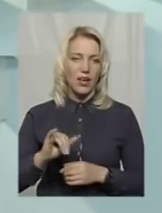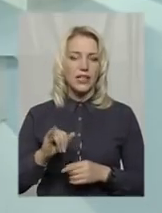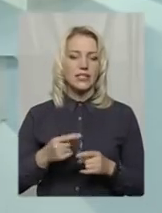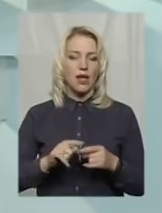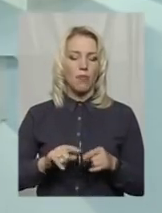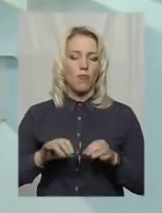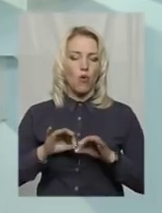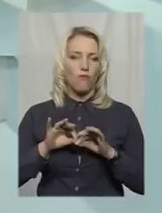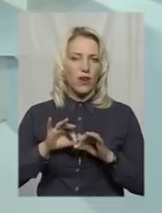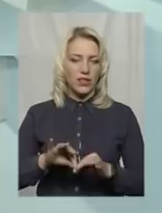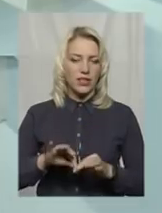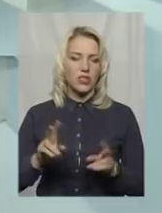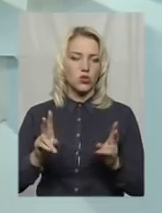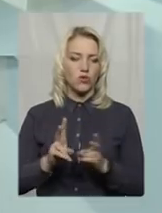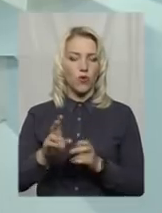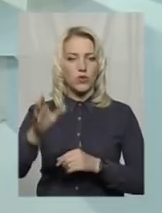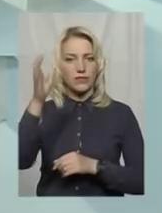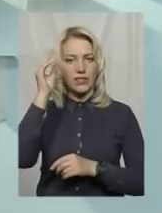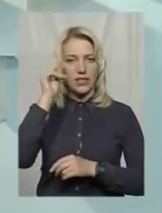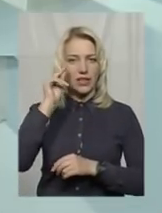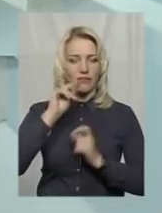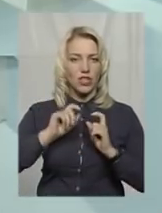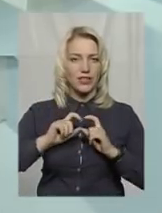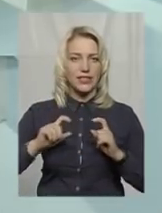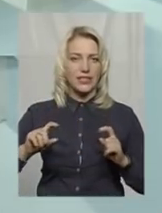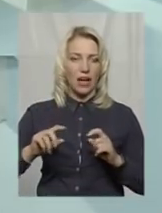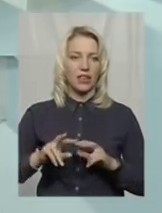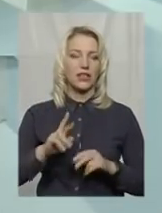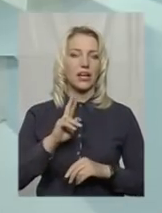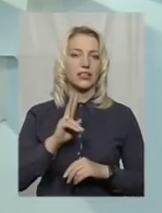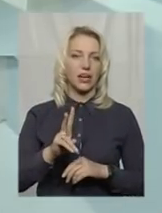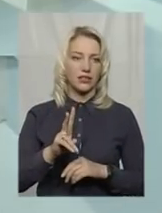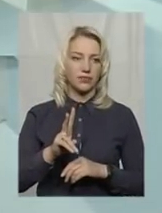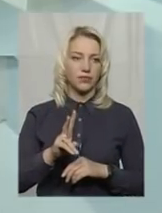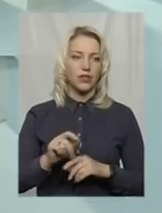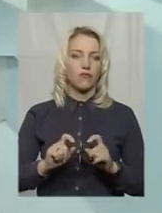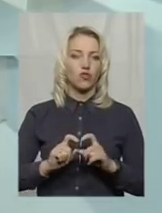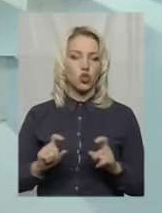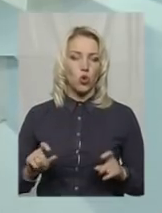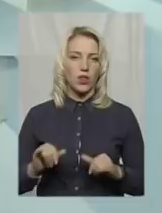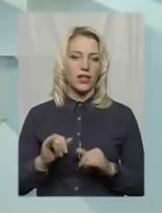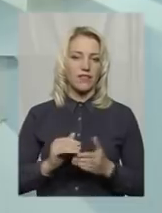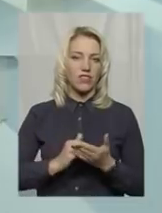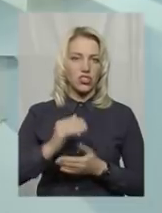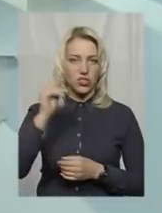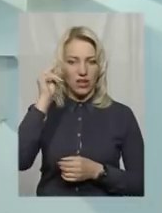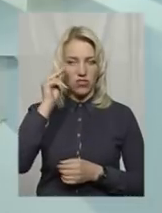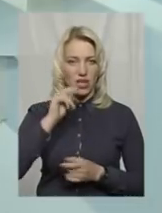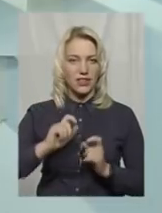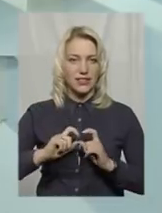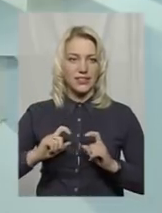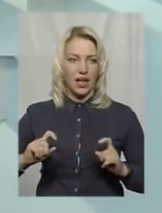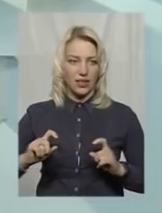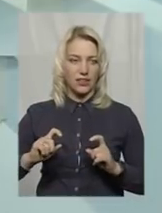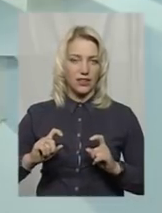зустрічей в освітніх навчальних закладах, як в школах, так і в вищих навчальних закладах.